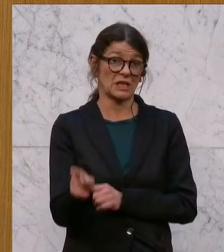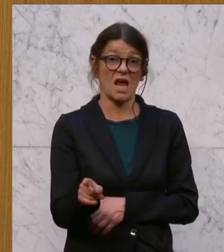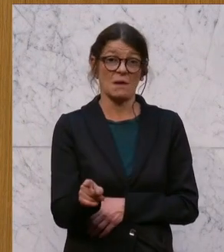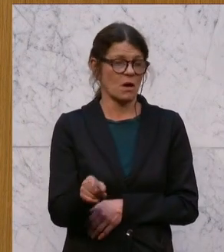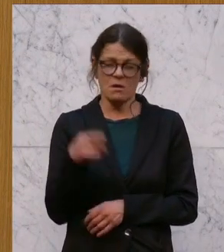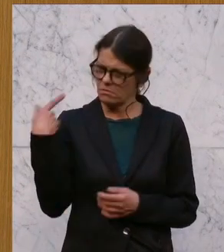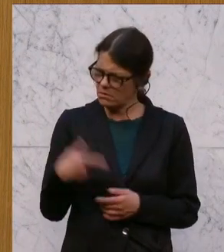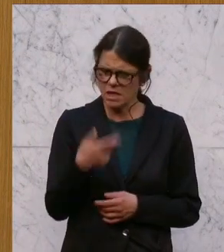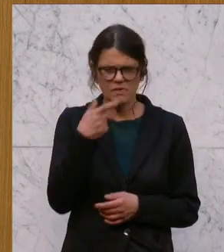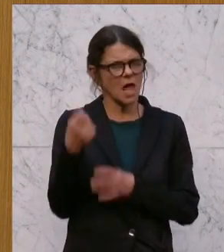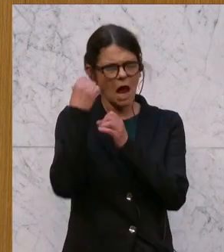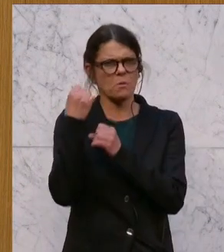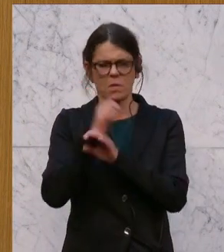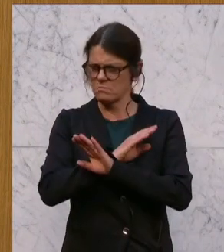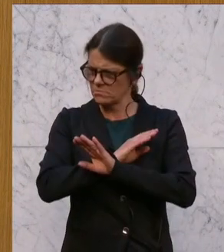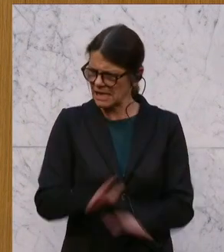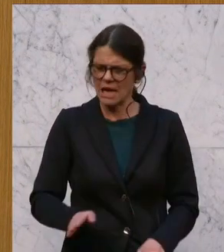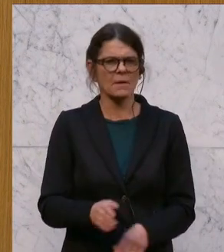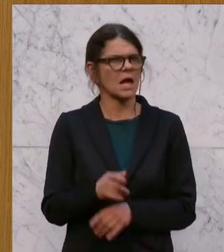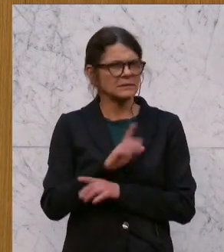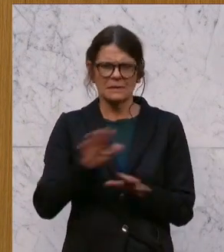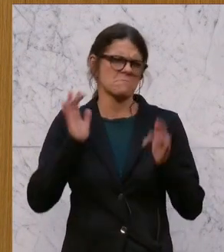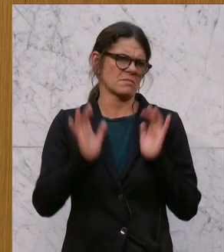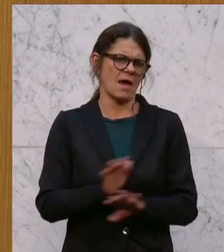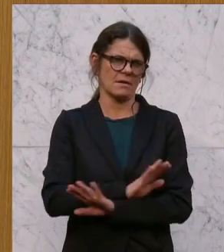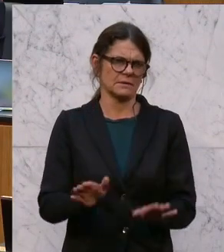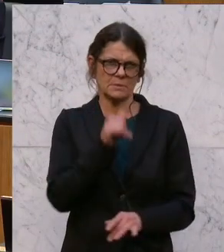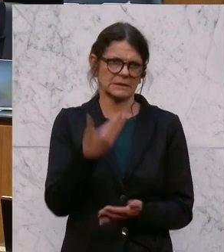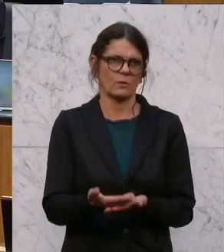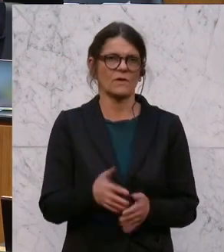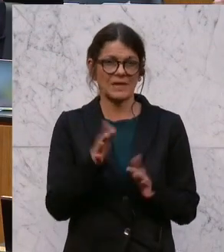wollen wir in dieser Republik nicht mehr haben. Vielen Dank.